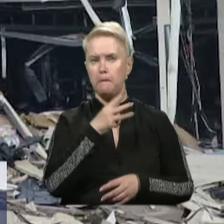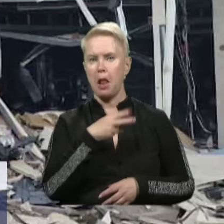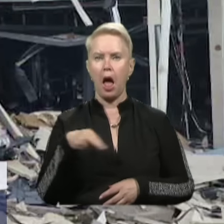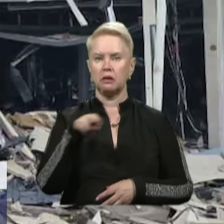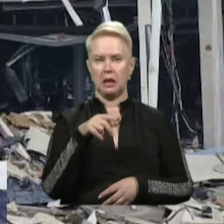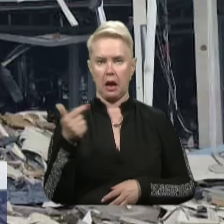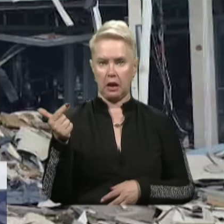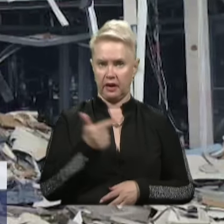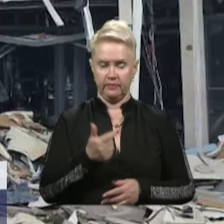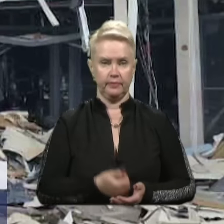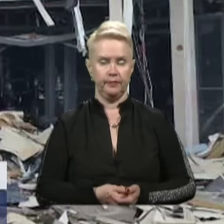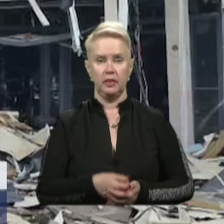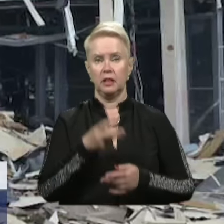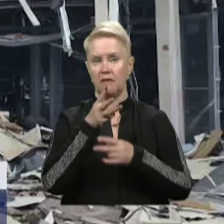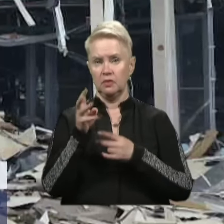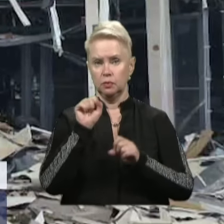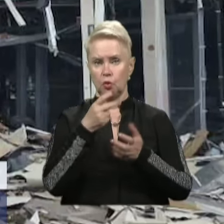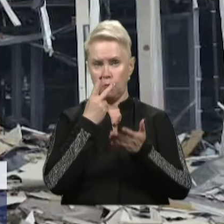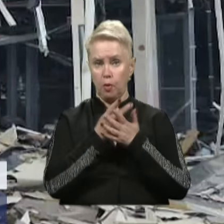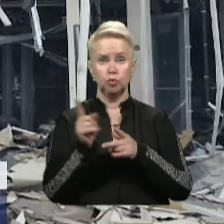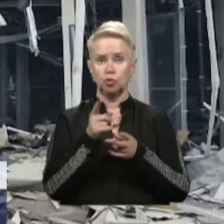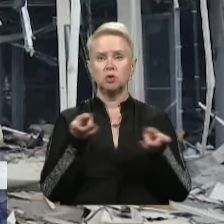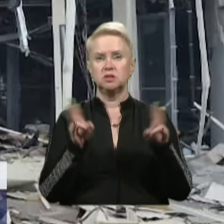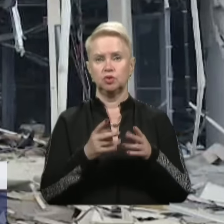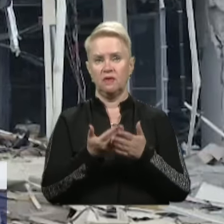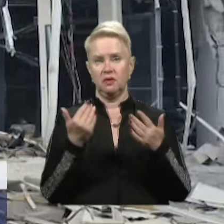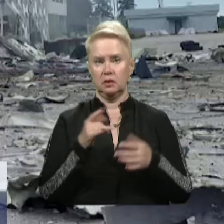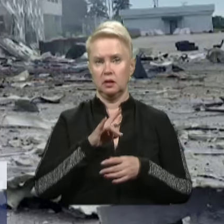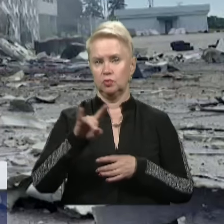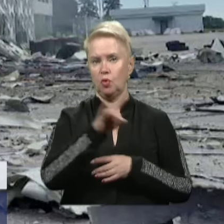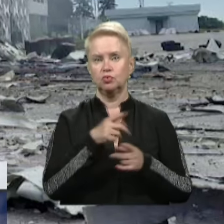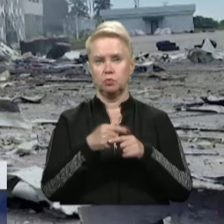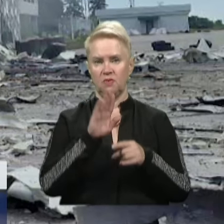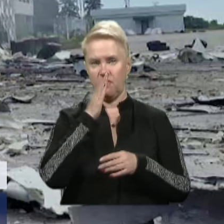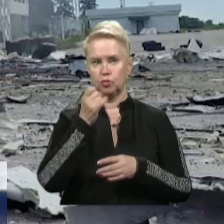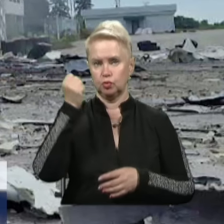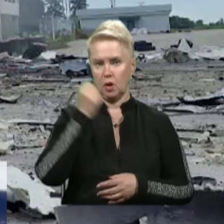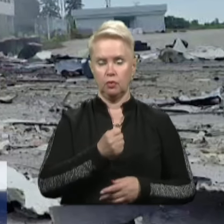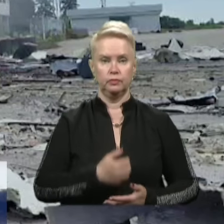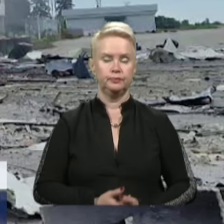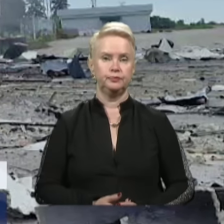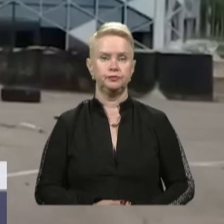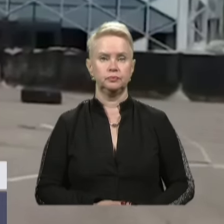мільярд гривень. На відео можна побачити, що залишилось від литовища після ворожого удару.